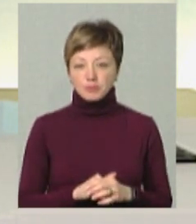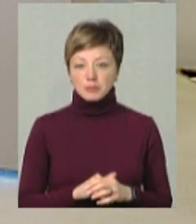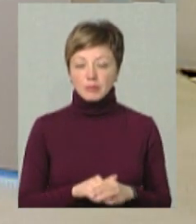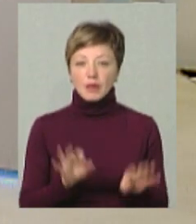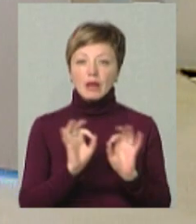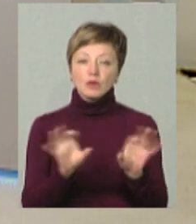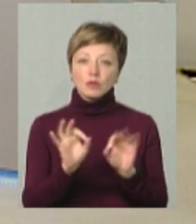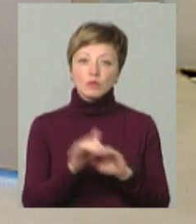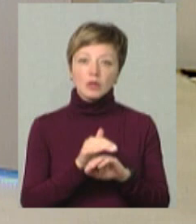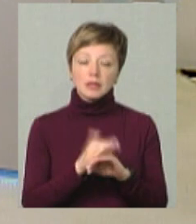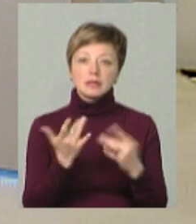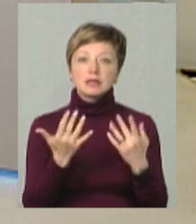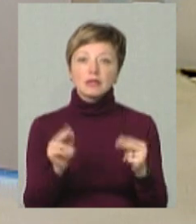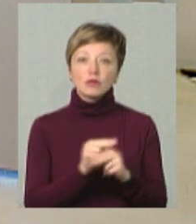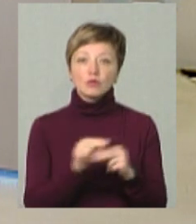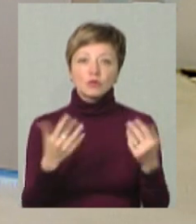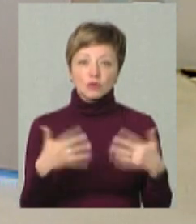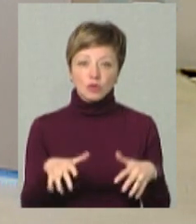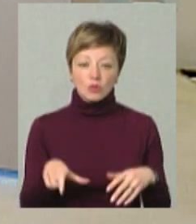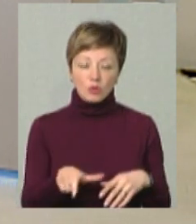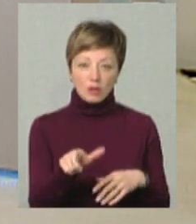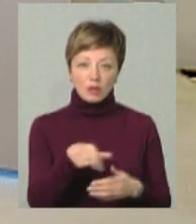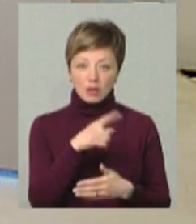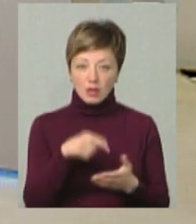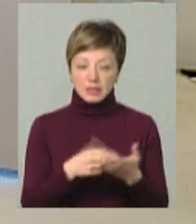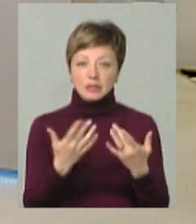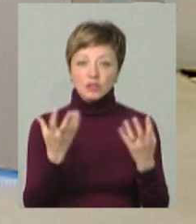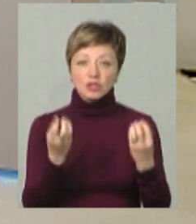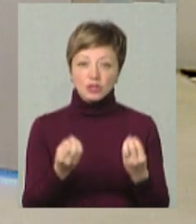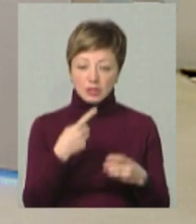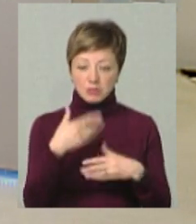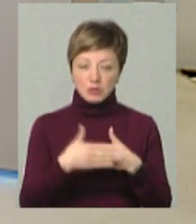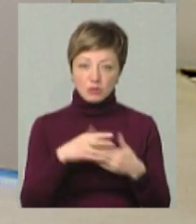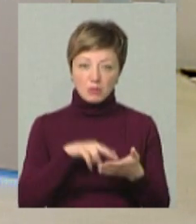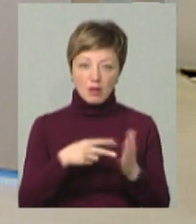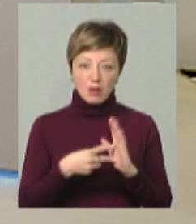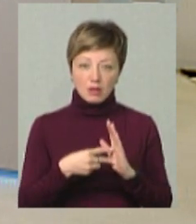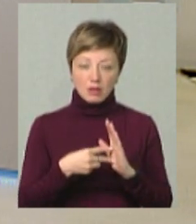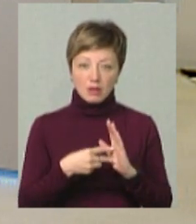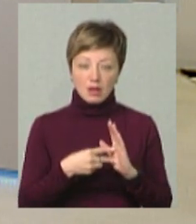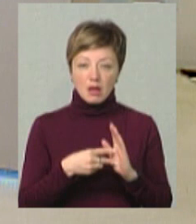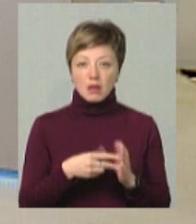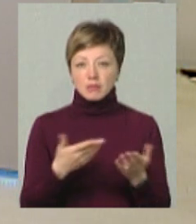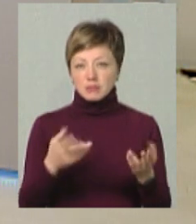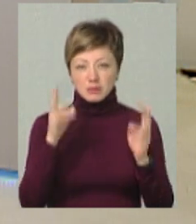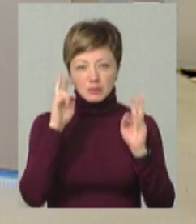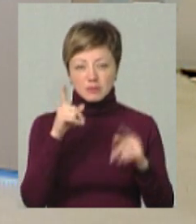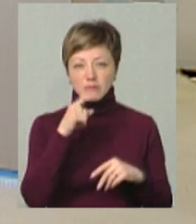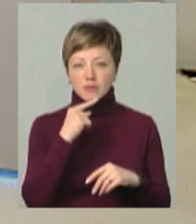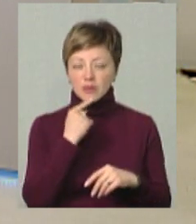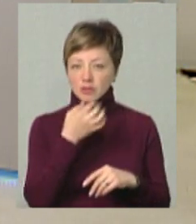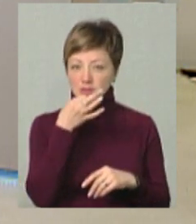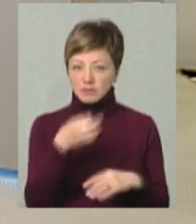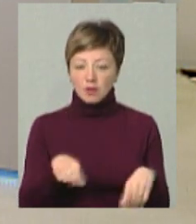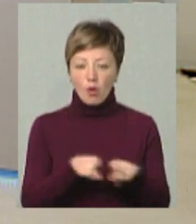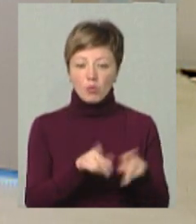Розкажи, будь ласка, скільки вже відремонтували доріг і скільки ще в найближчих планах? Ви знаєте, важко сказати, тому що ми, по суті, в